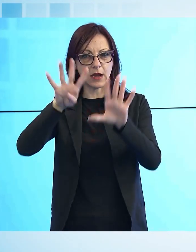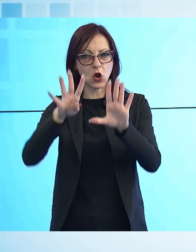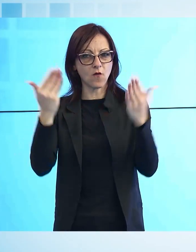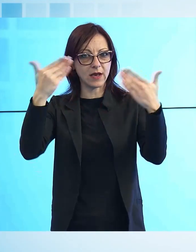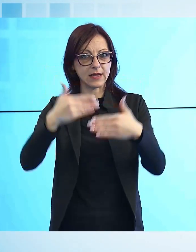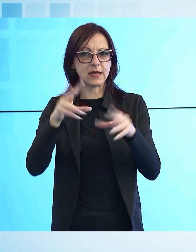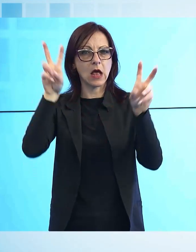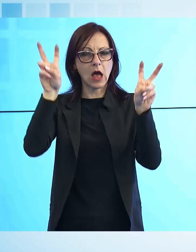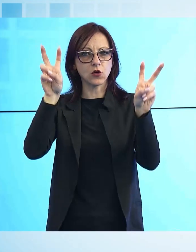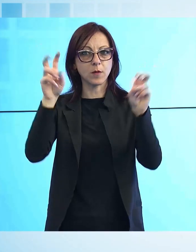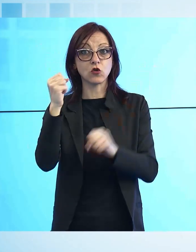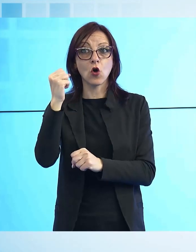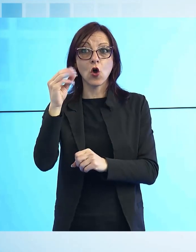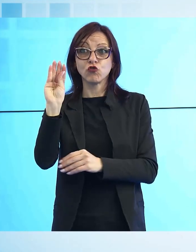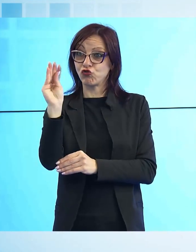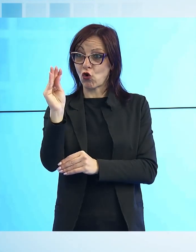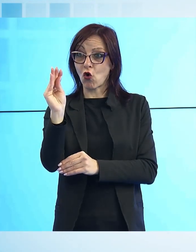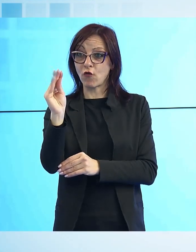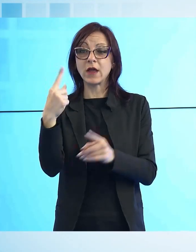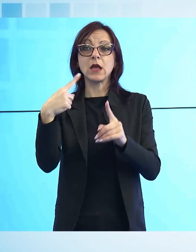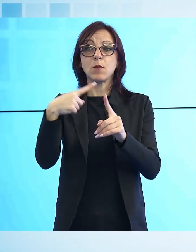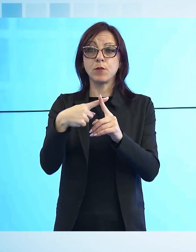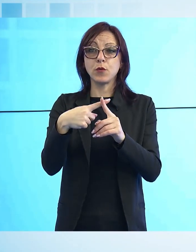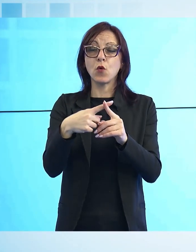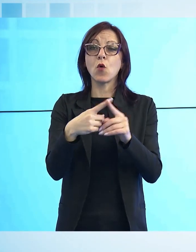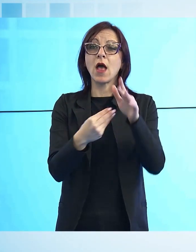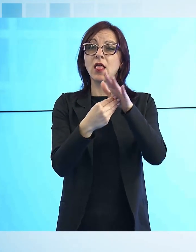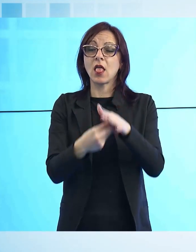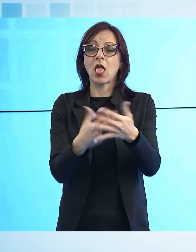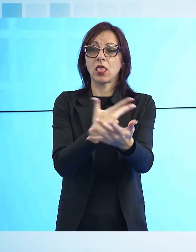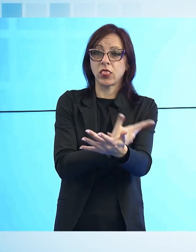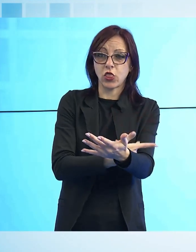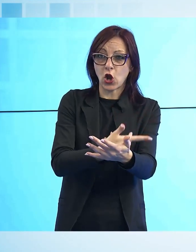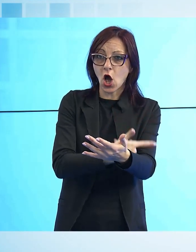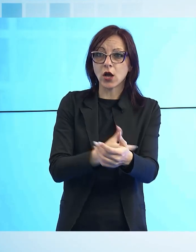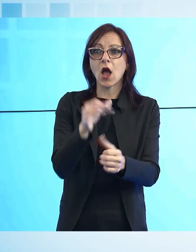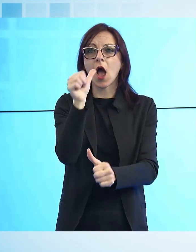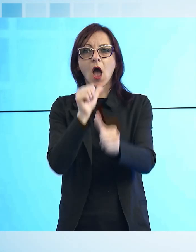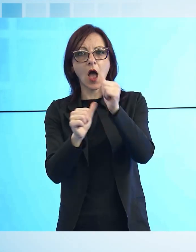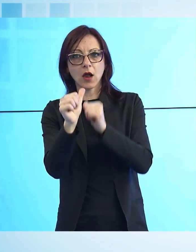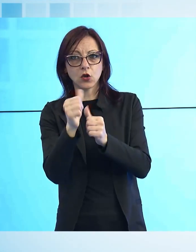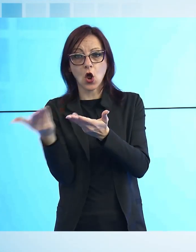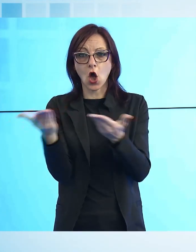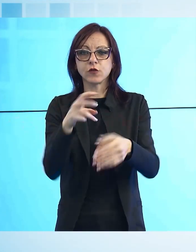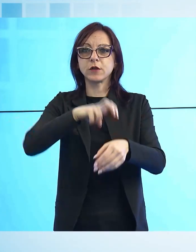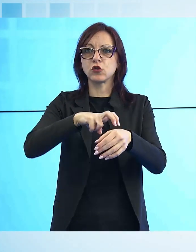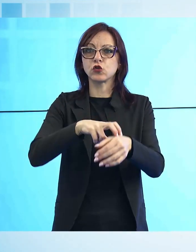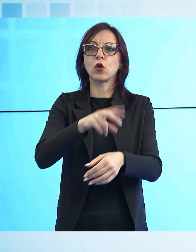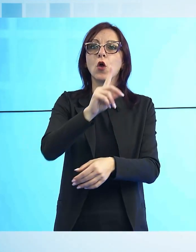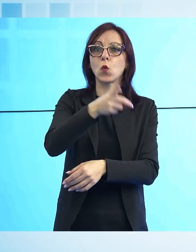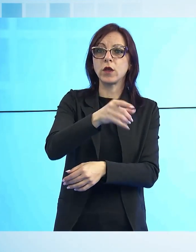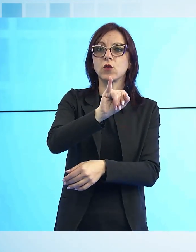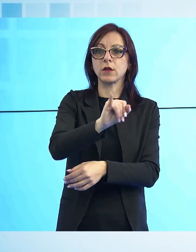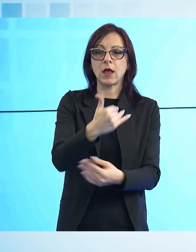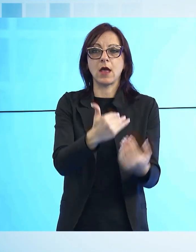fenomeno in crescita la dipendenza da droghe e da alcol. Ospiti il dottor Guido Intaschi responsabile del